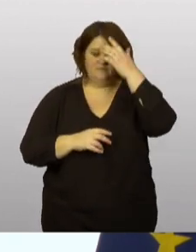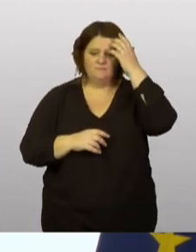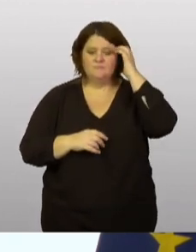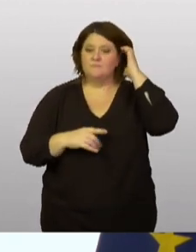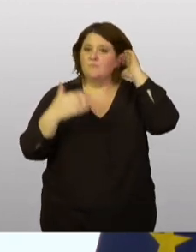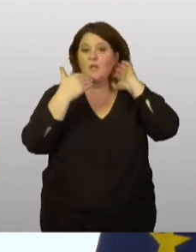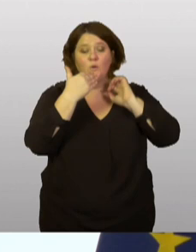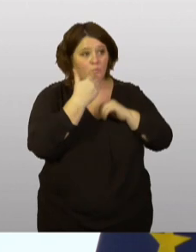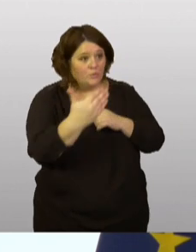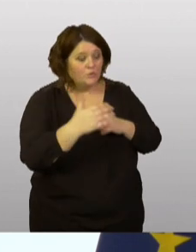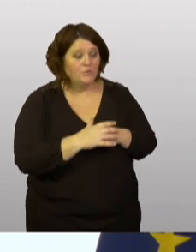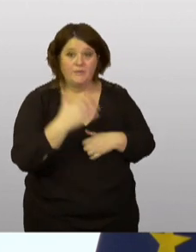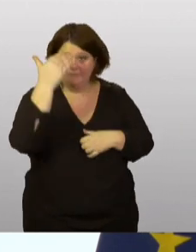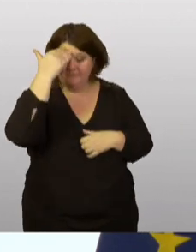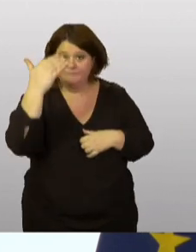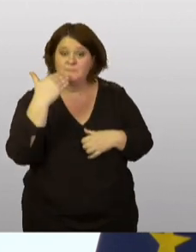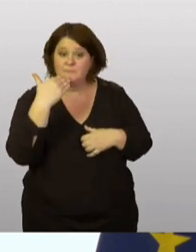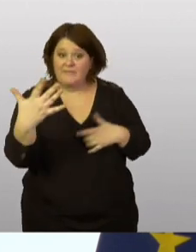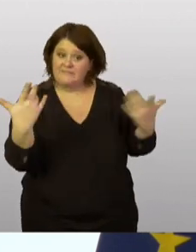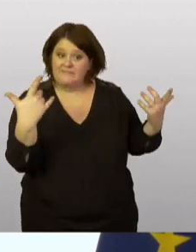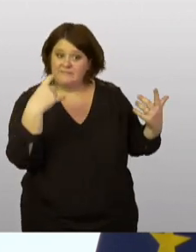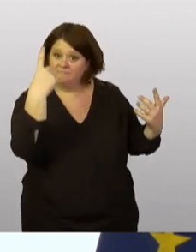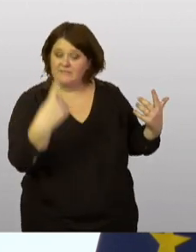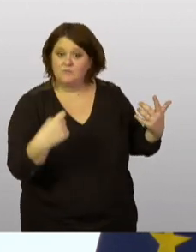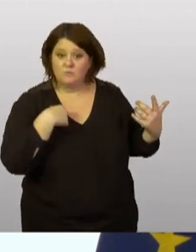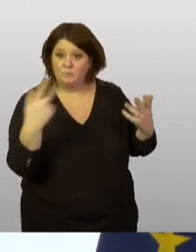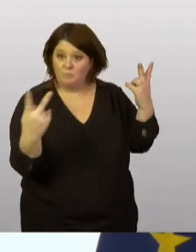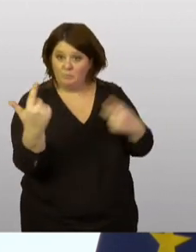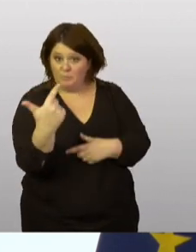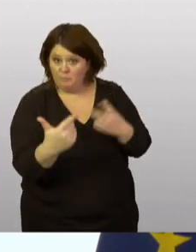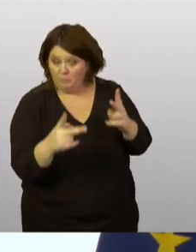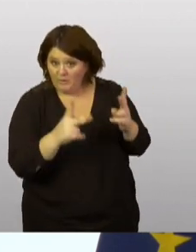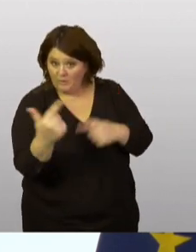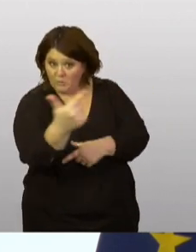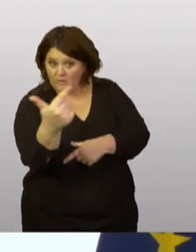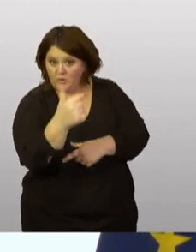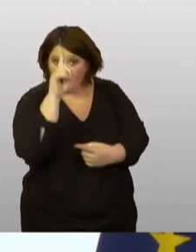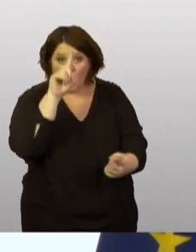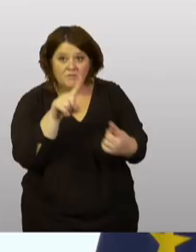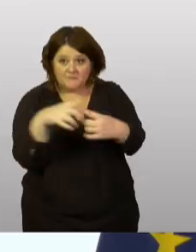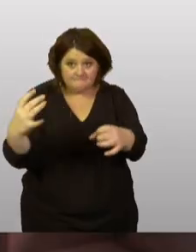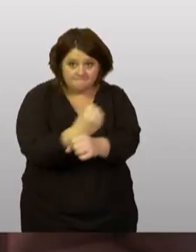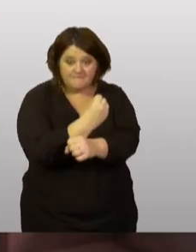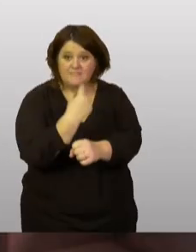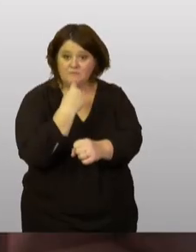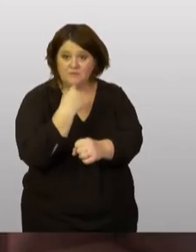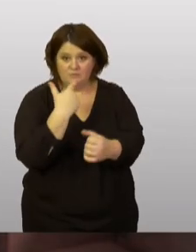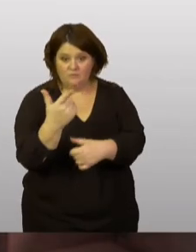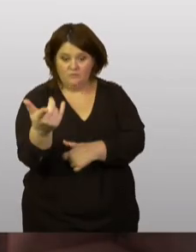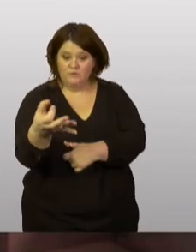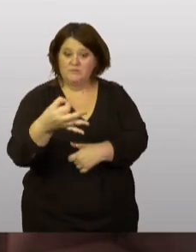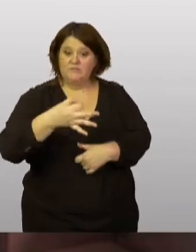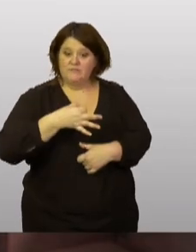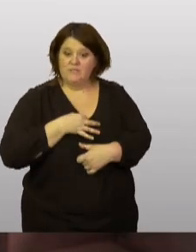Bonjour. Merci de prendre ma question. Une question à tous les deux, peut-être. Vous avez atteint votre objectif. Vous avez souligné la